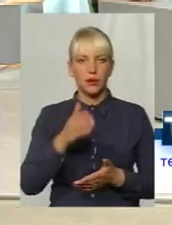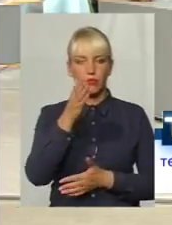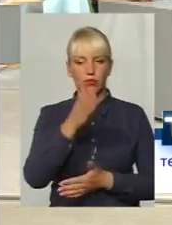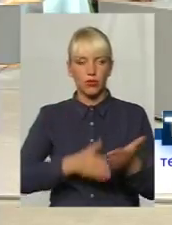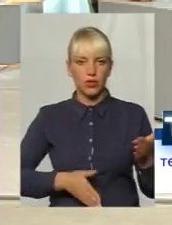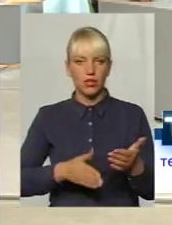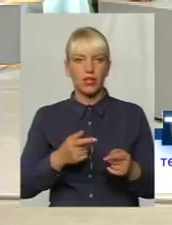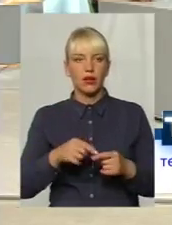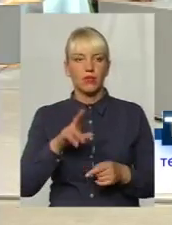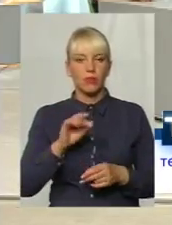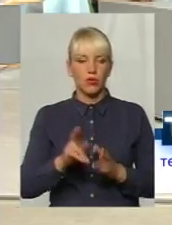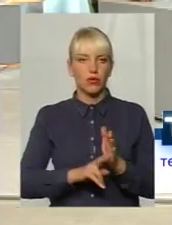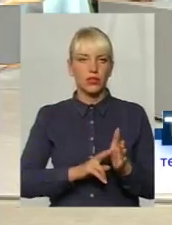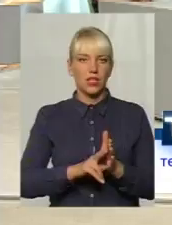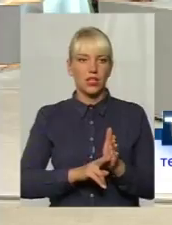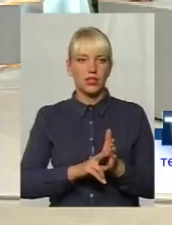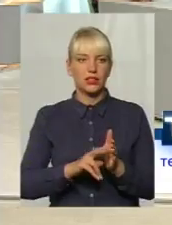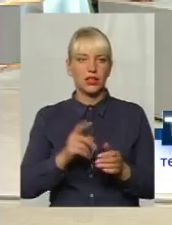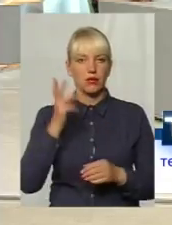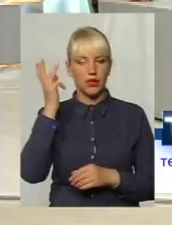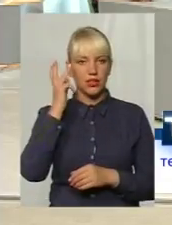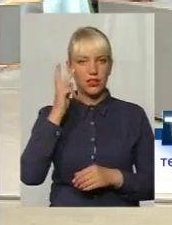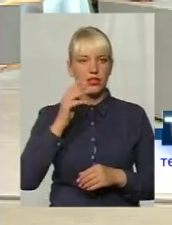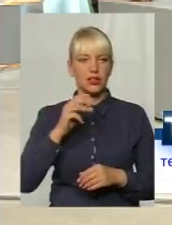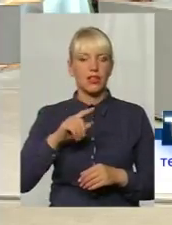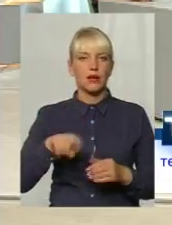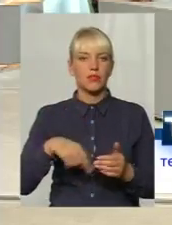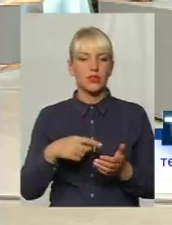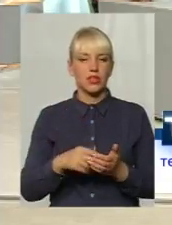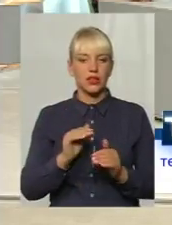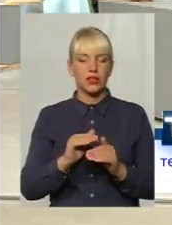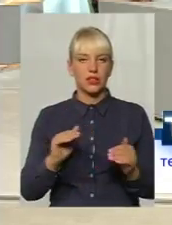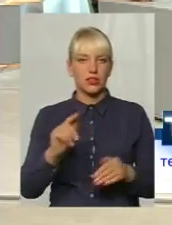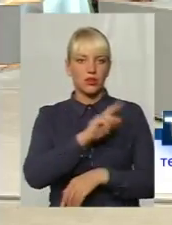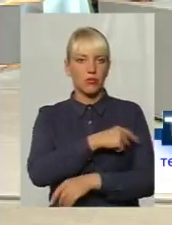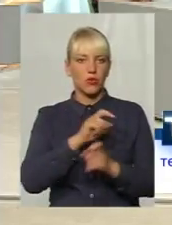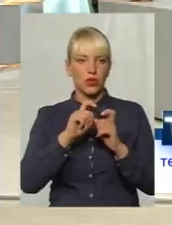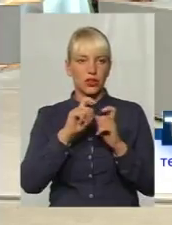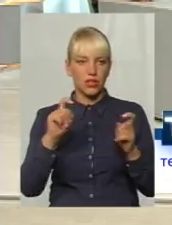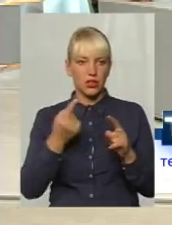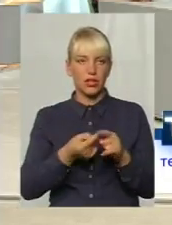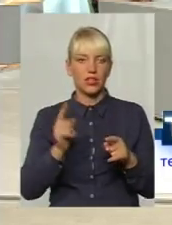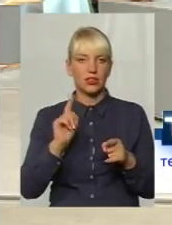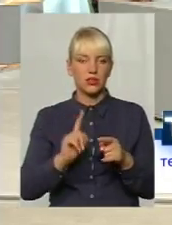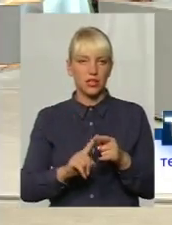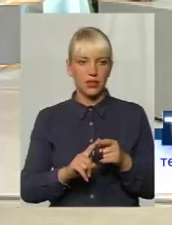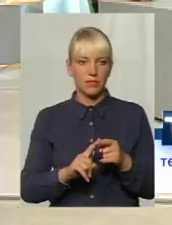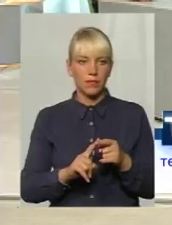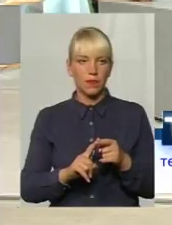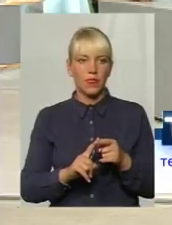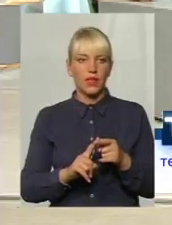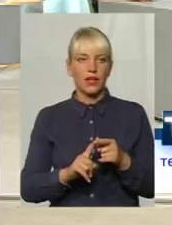залізниці Хмельницької міської дитячої поліклініки. Це пішло в моє